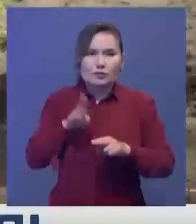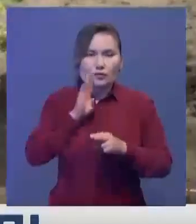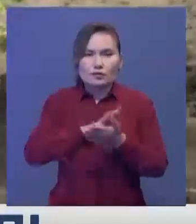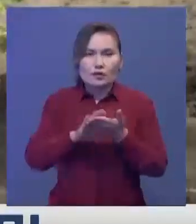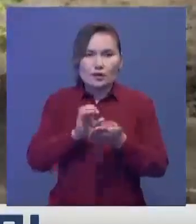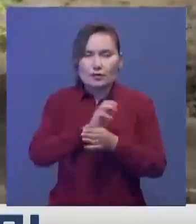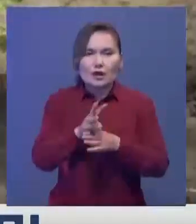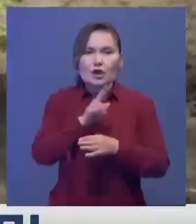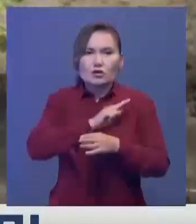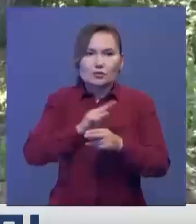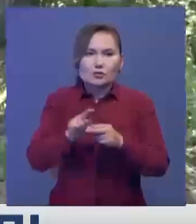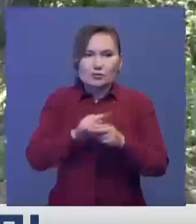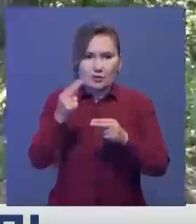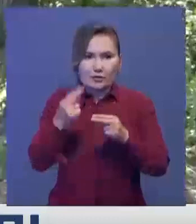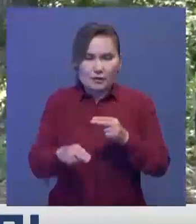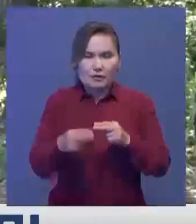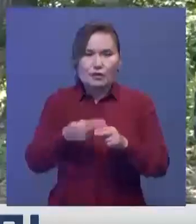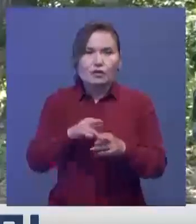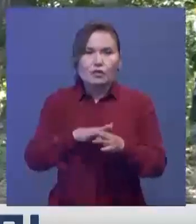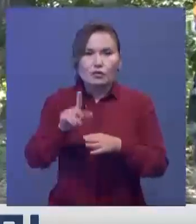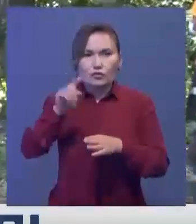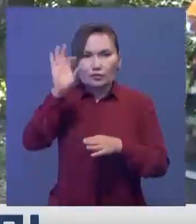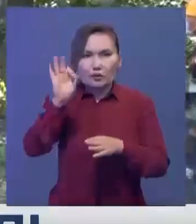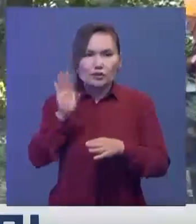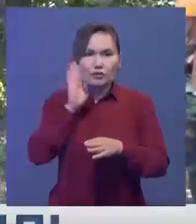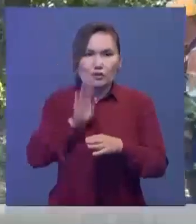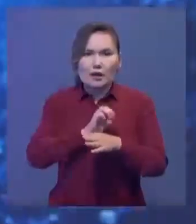Бұл жұмыс бітті толық сөмен қамтылдыр.